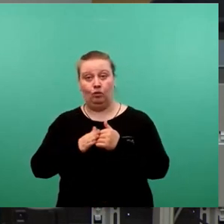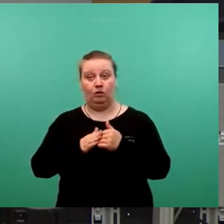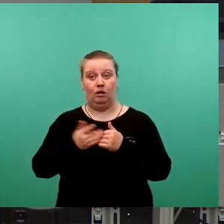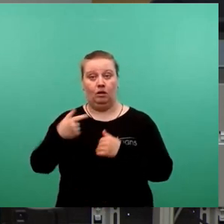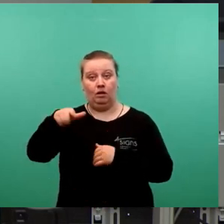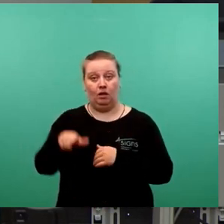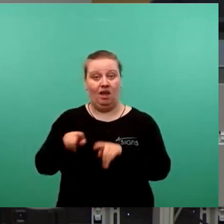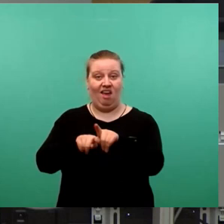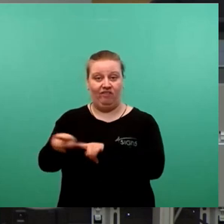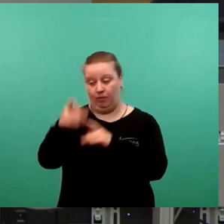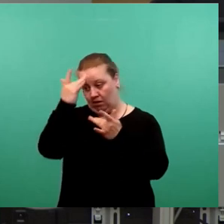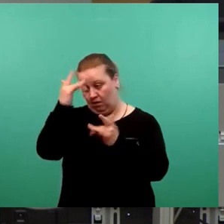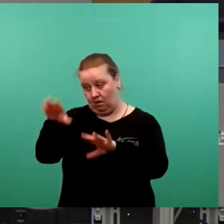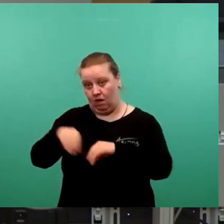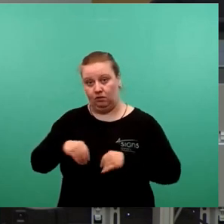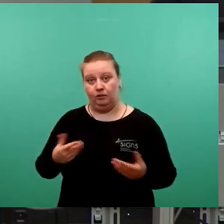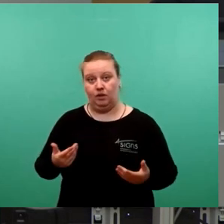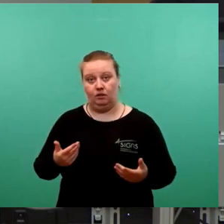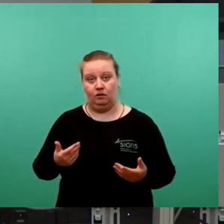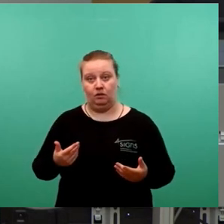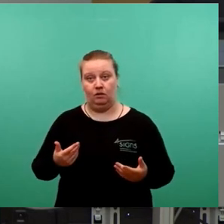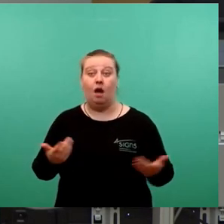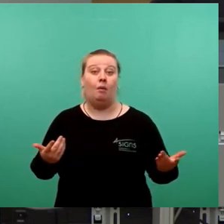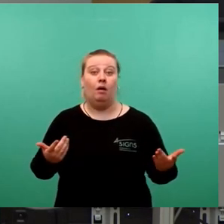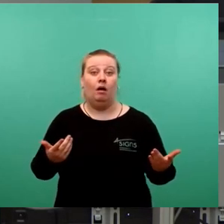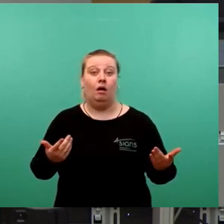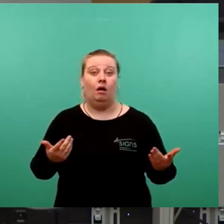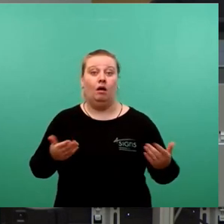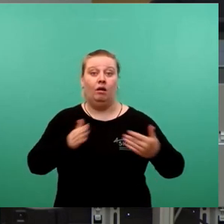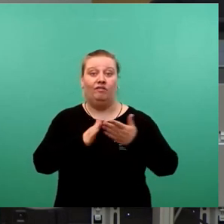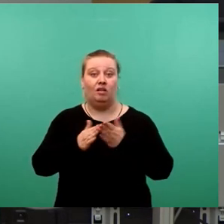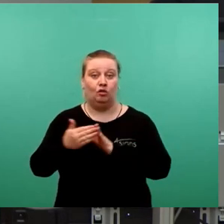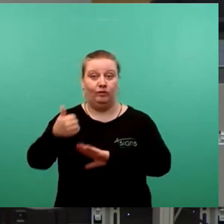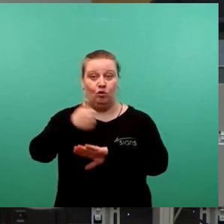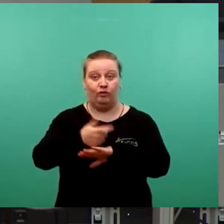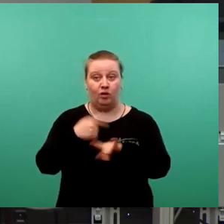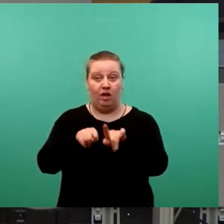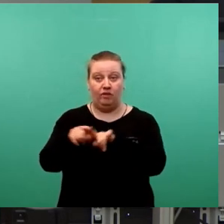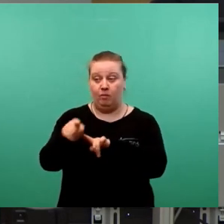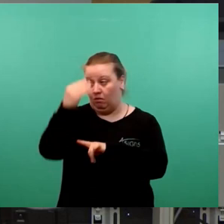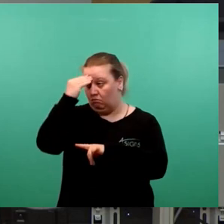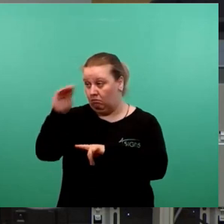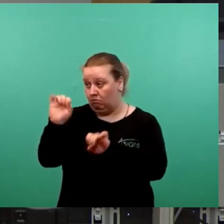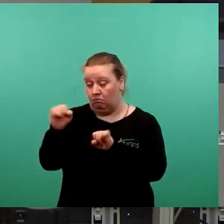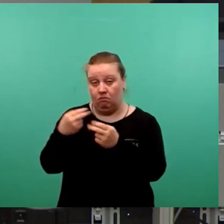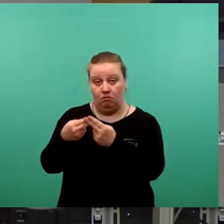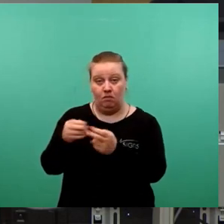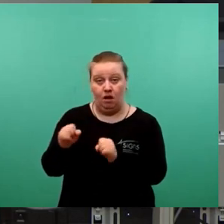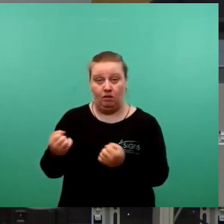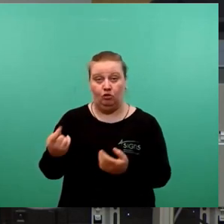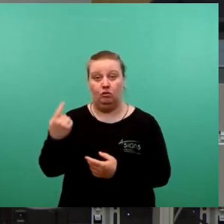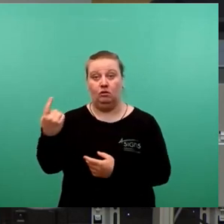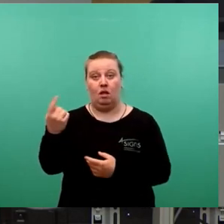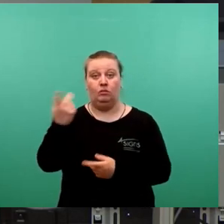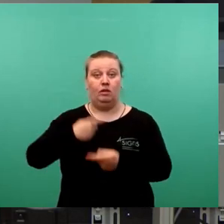FDP zu akzeptieren. Nur konnte man es dem Fraktionsvorsitzenden der FDP ja gar nicht recht machen. Er saß in den